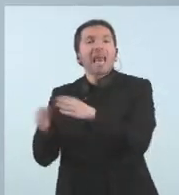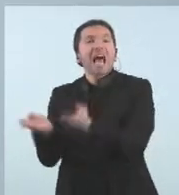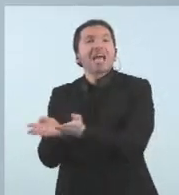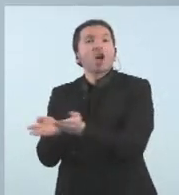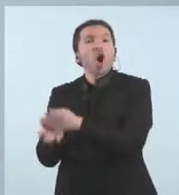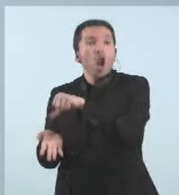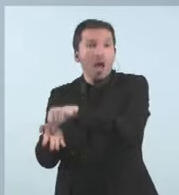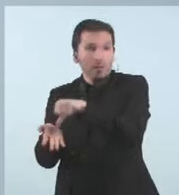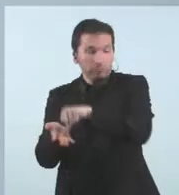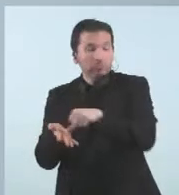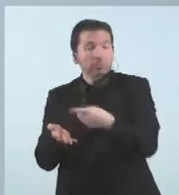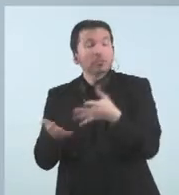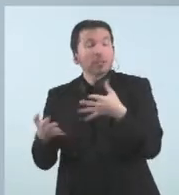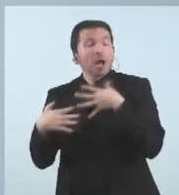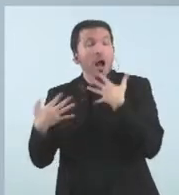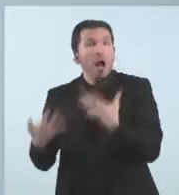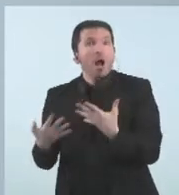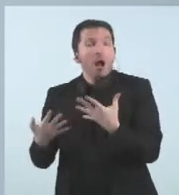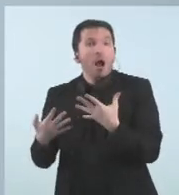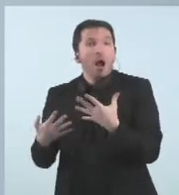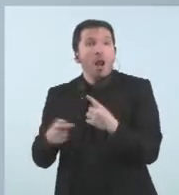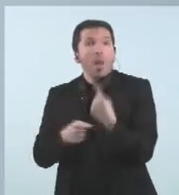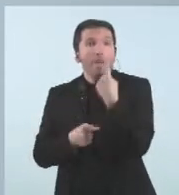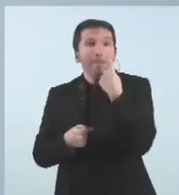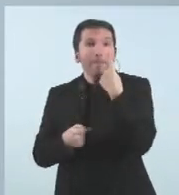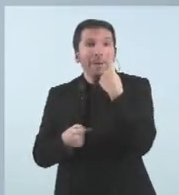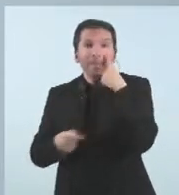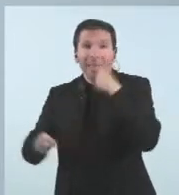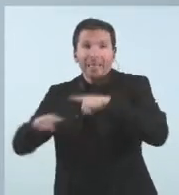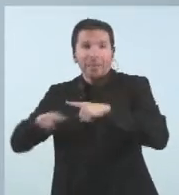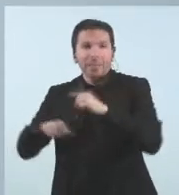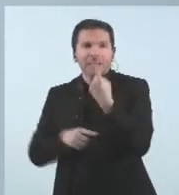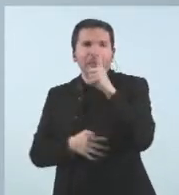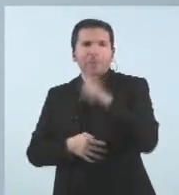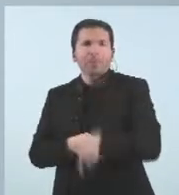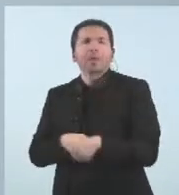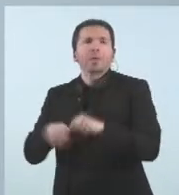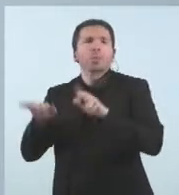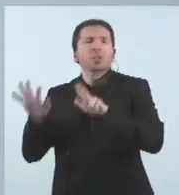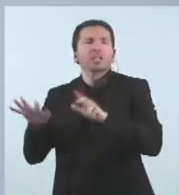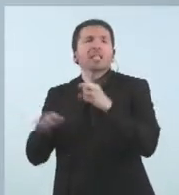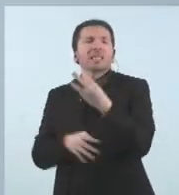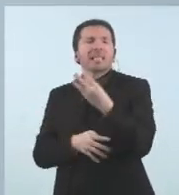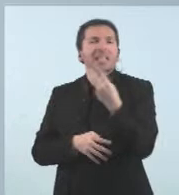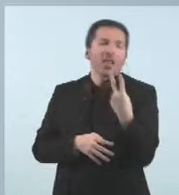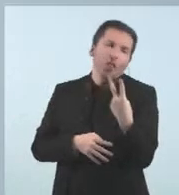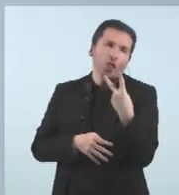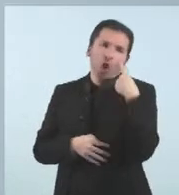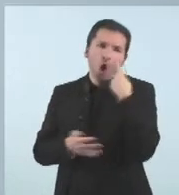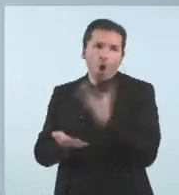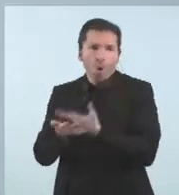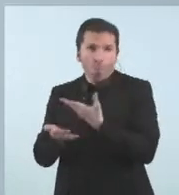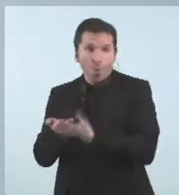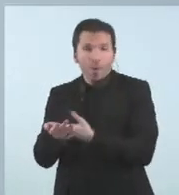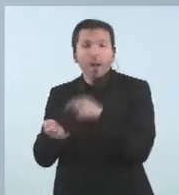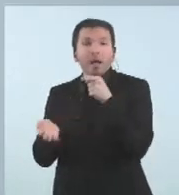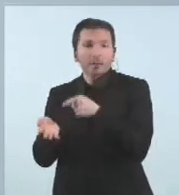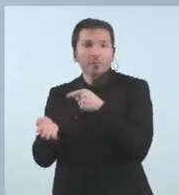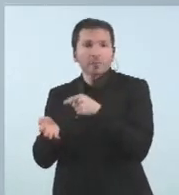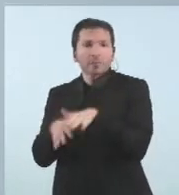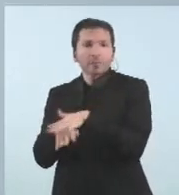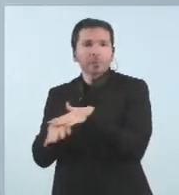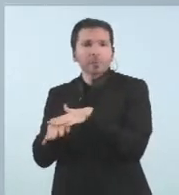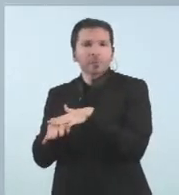En aquest moment, doncs, s'han detectat en el primer cribatge que es van fer en 1.832 proves, doncs 50, perdó,